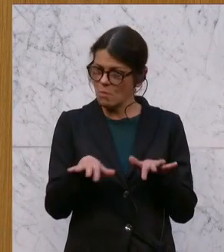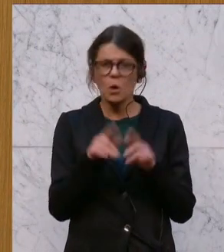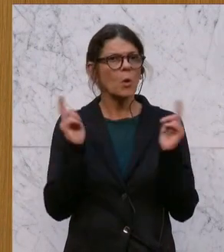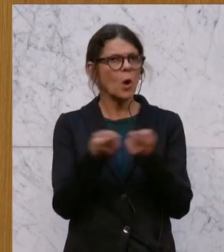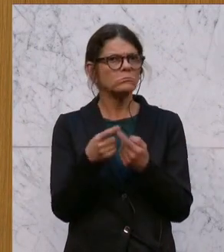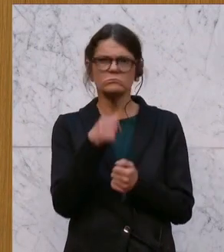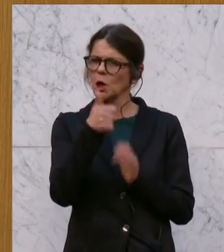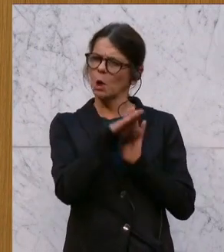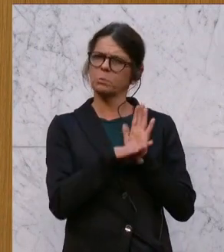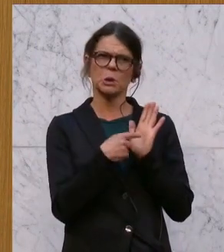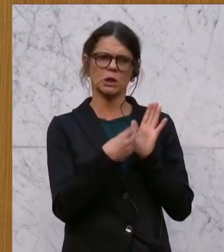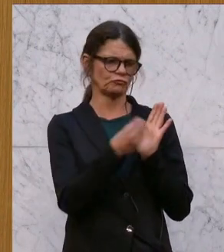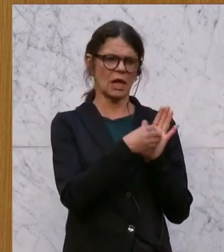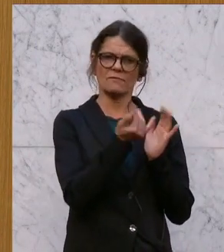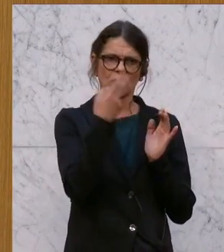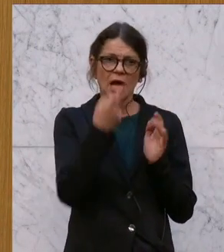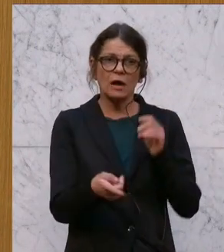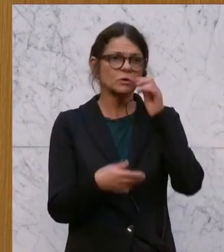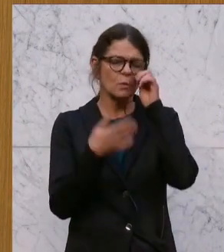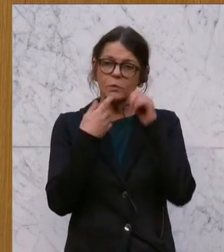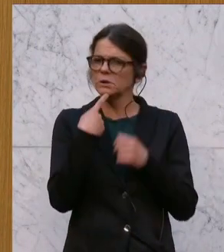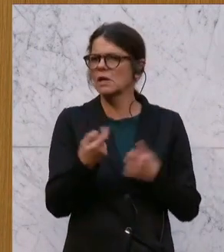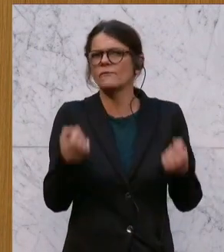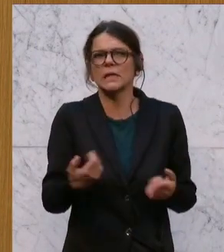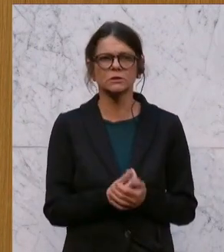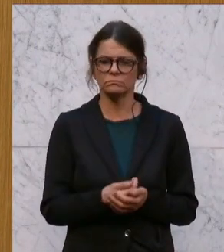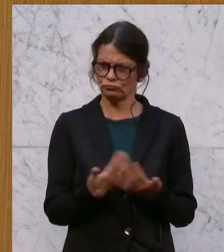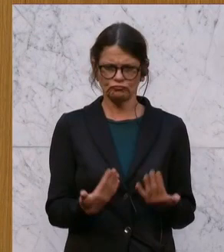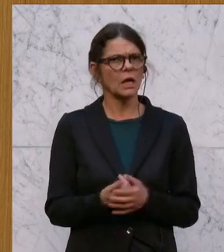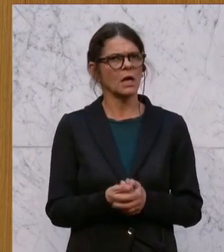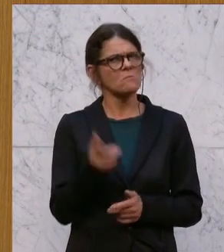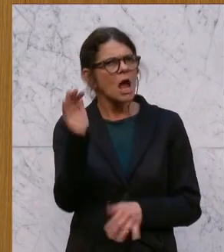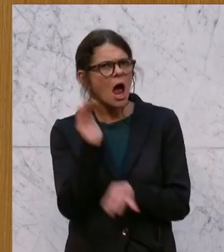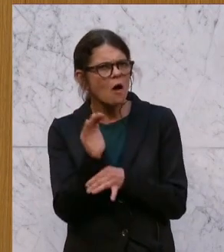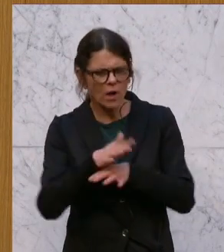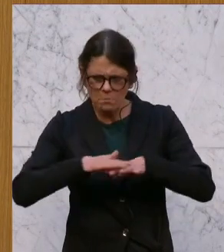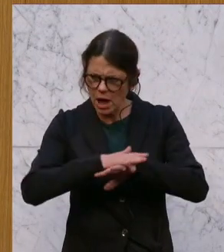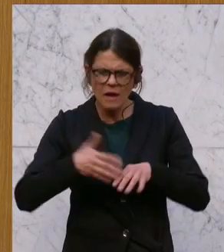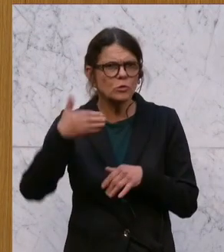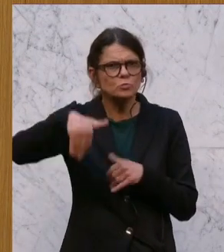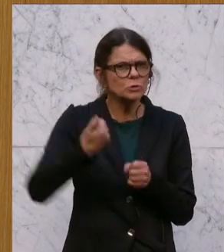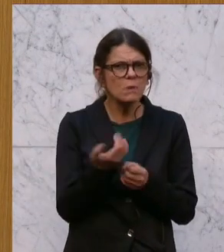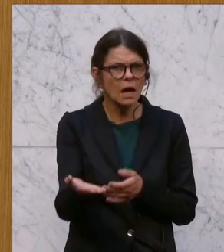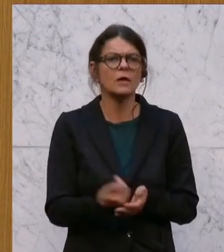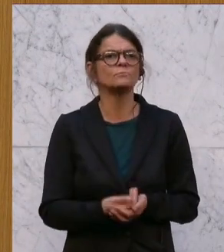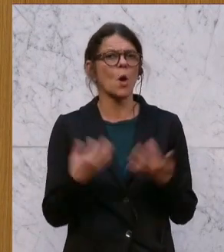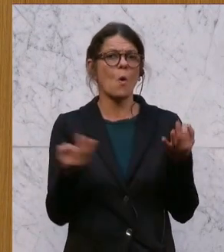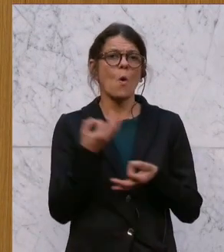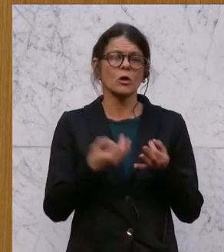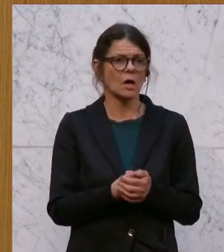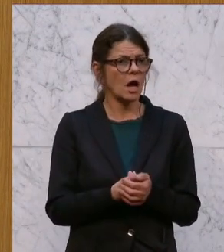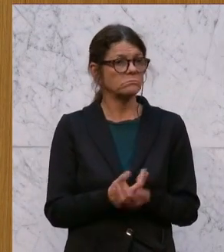Richtlinien dafür. Da wurde nicht festgelegt, was die für Aufgabenbereiche zu erfüllen hatten oder